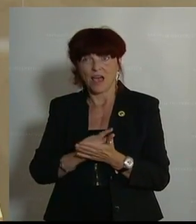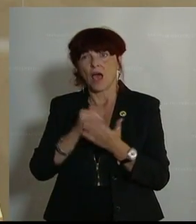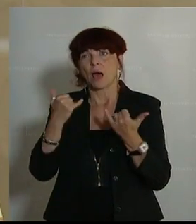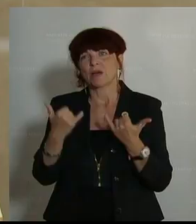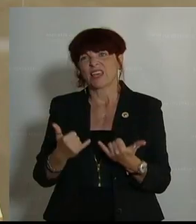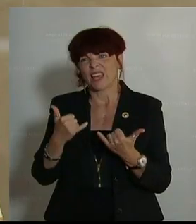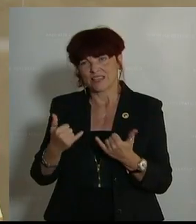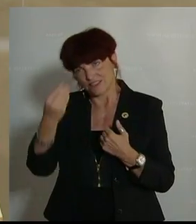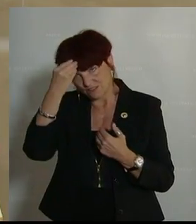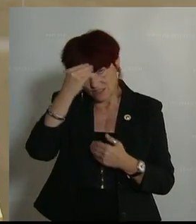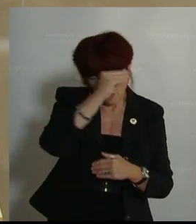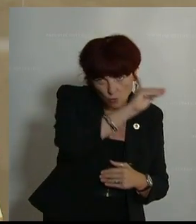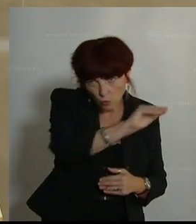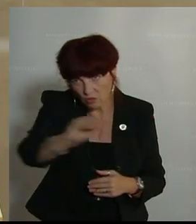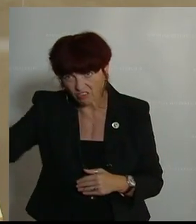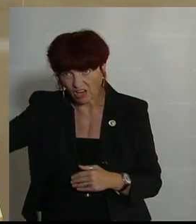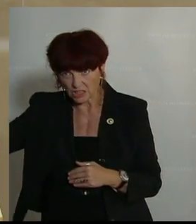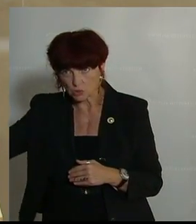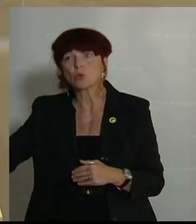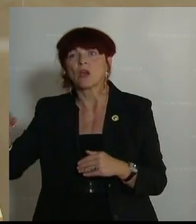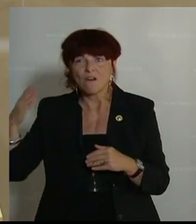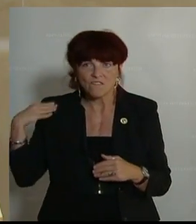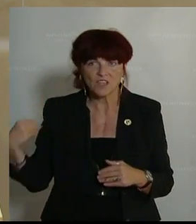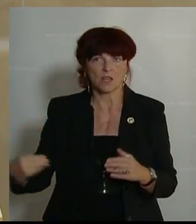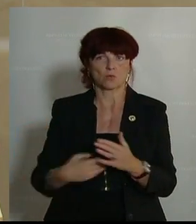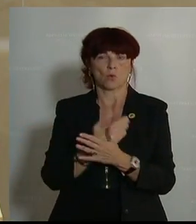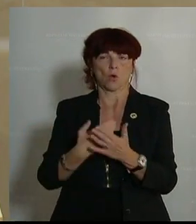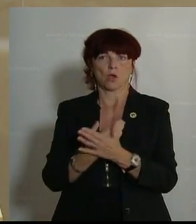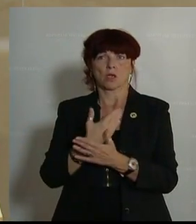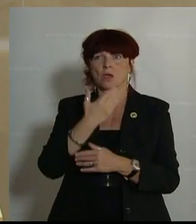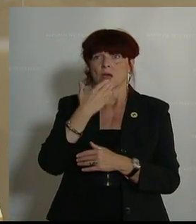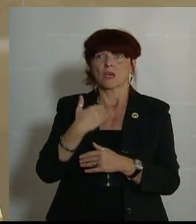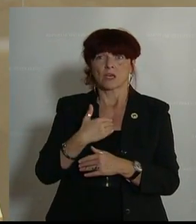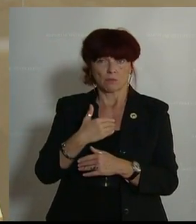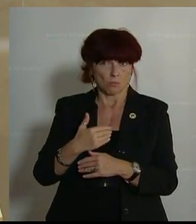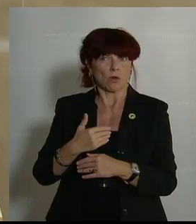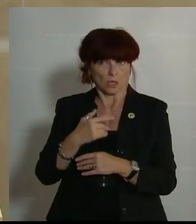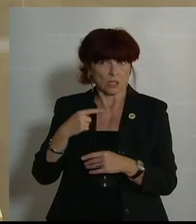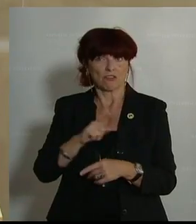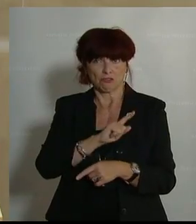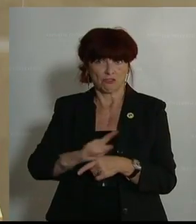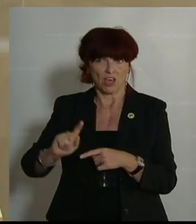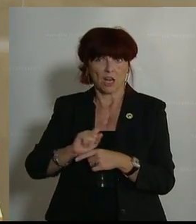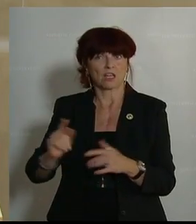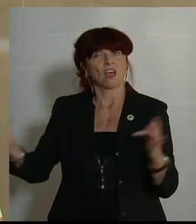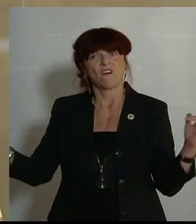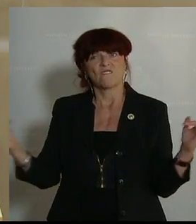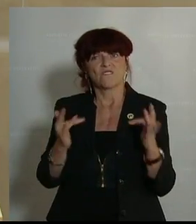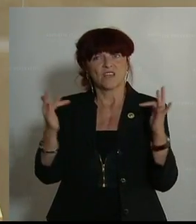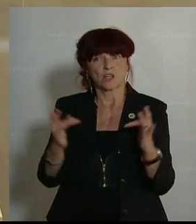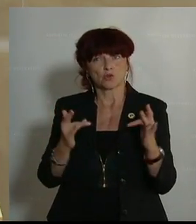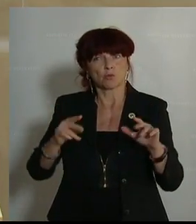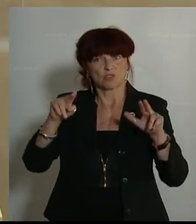Notifikation wiederum erneuert. Ich möchte nur insbesondere auf das fehlende Widerspruchsrecht im Hinblick auf bei der E-Medikation, wo es